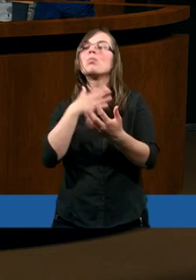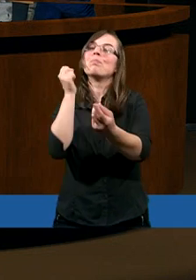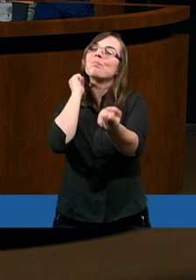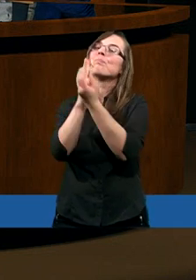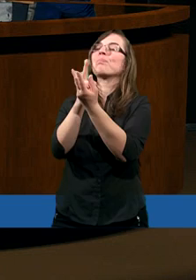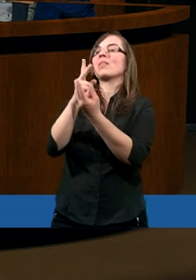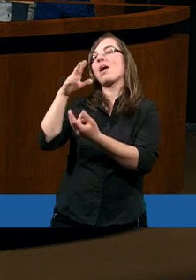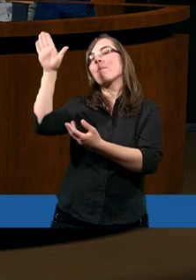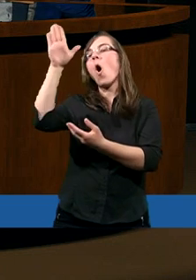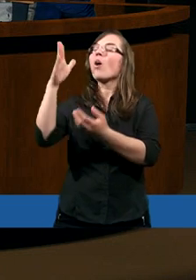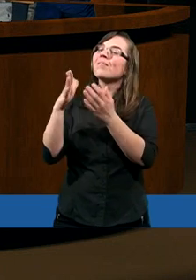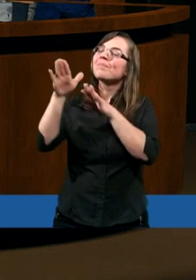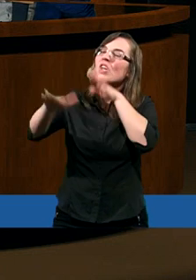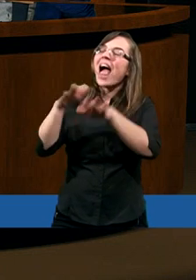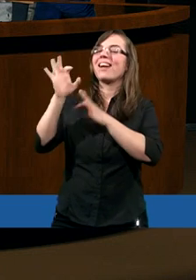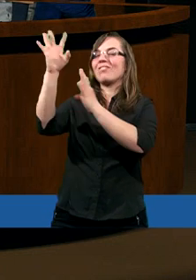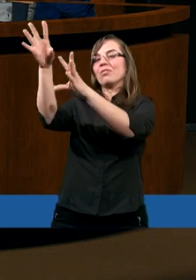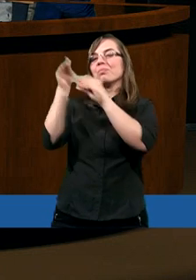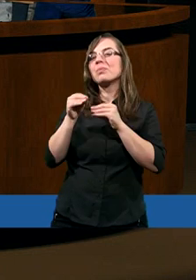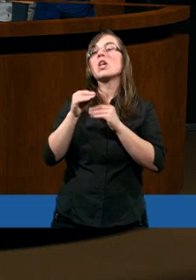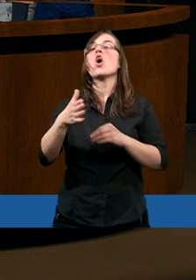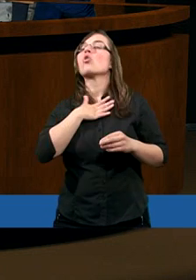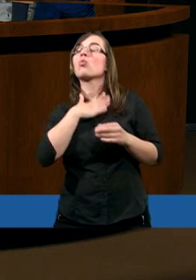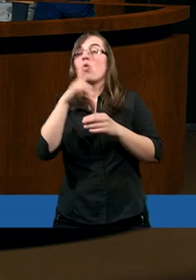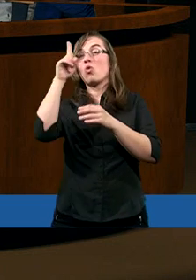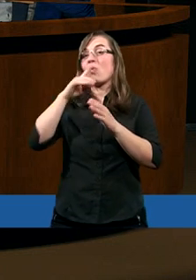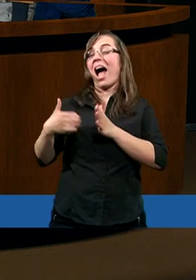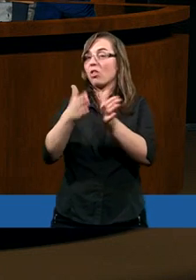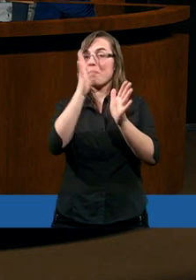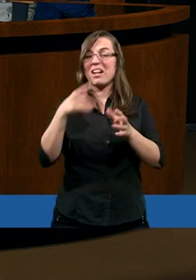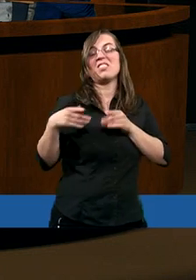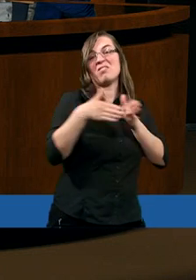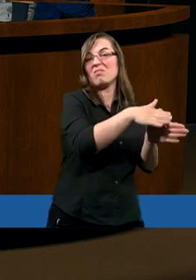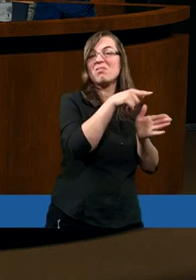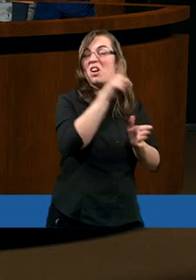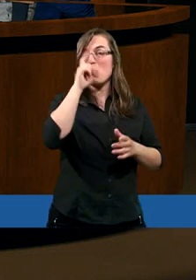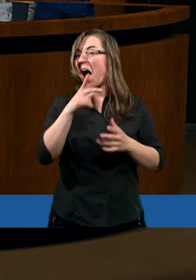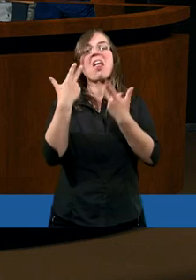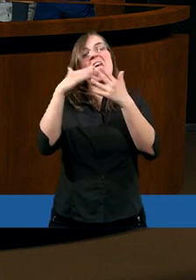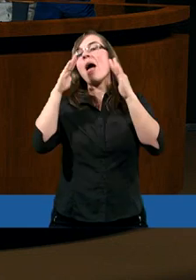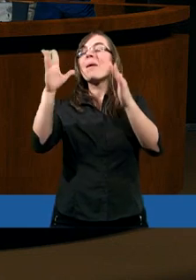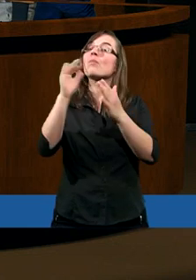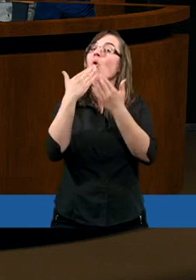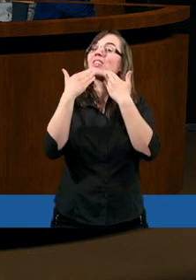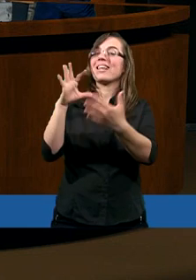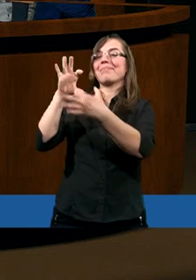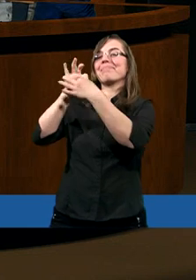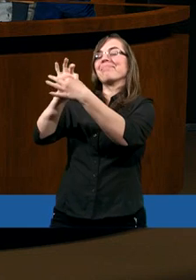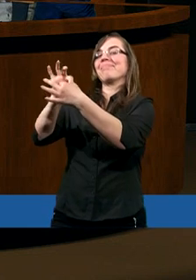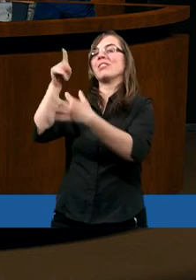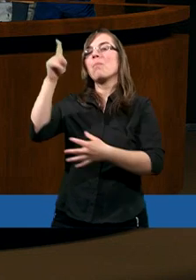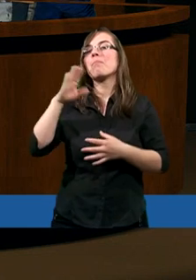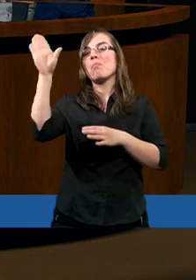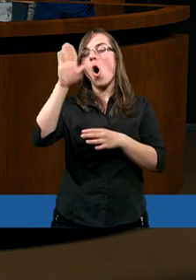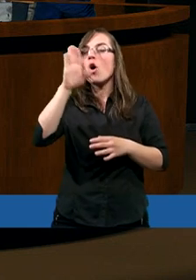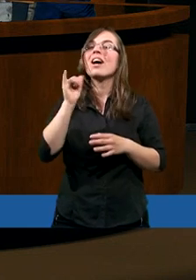upodabniać, to my nie zejdziemy na tą drogę tej tak zwanej złej wiary. Prawdę powiedziawszy, ja może